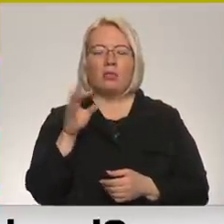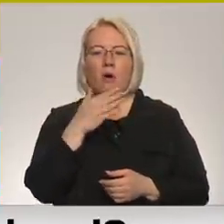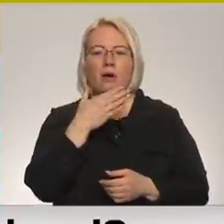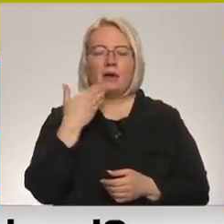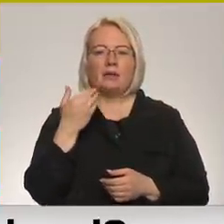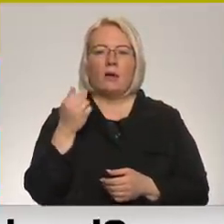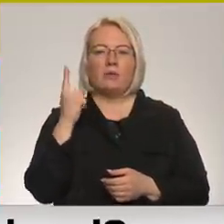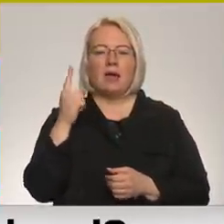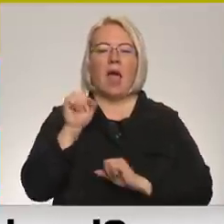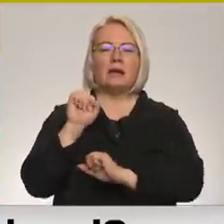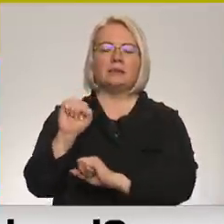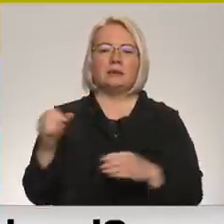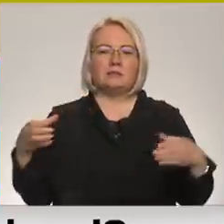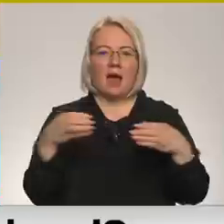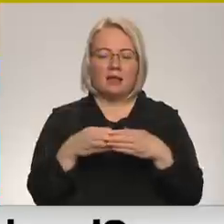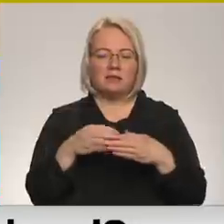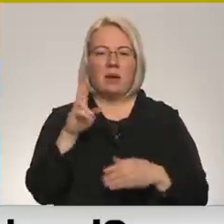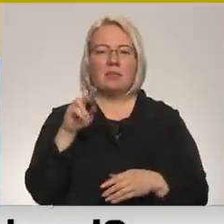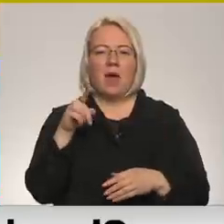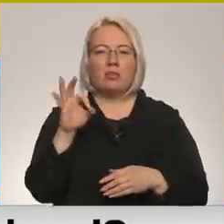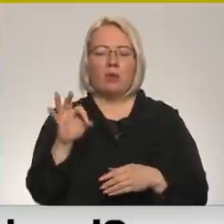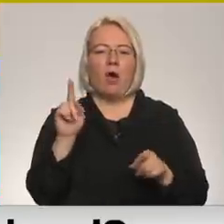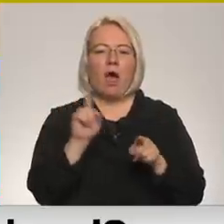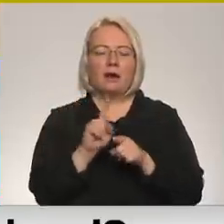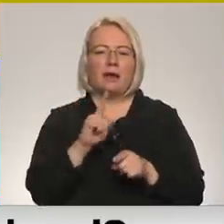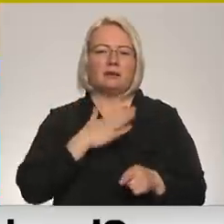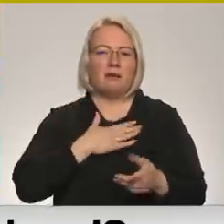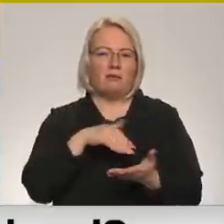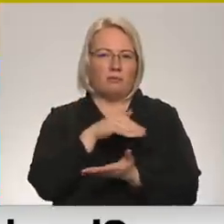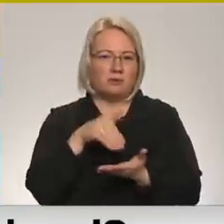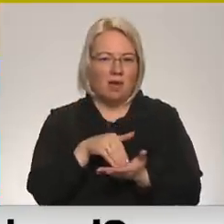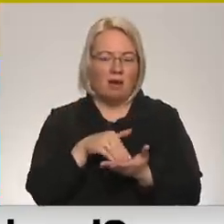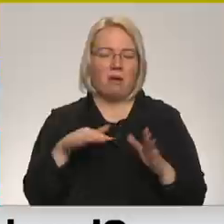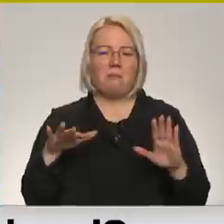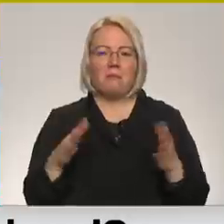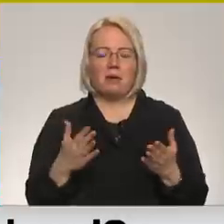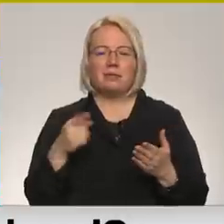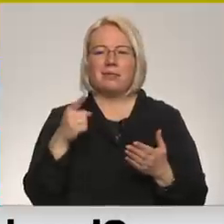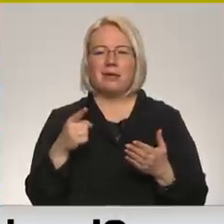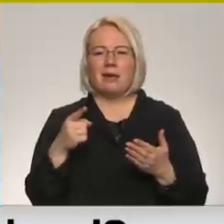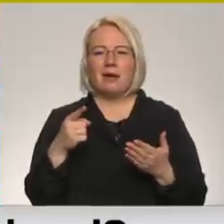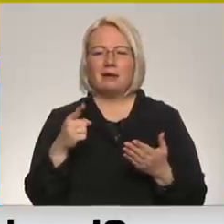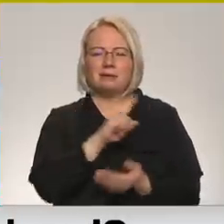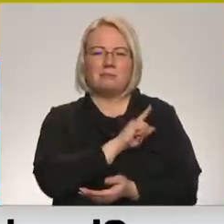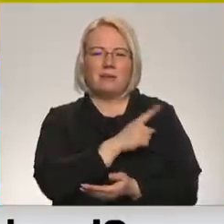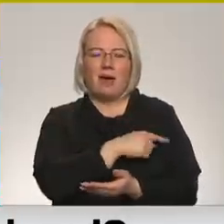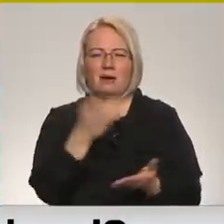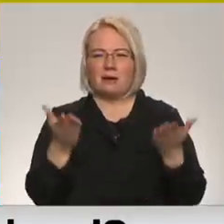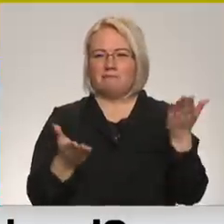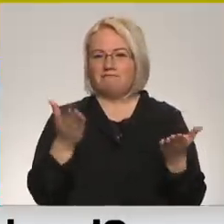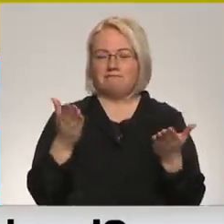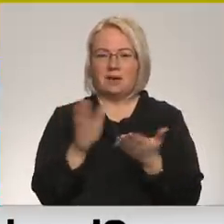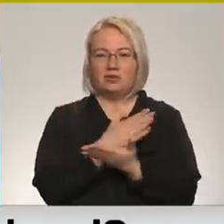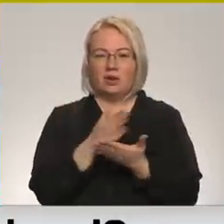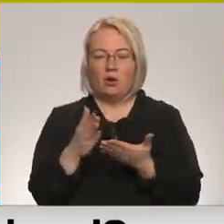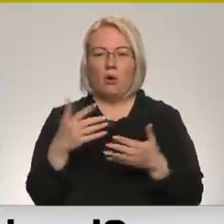faktiski arī iestājās pozā un pozīcijā. Bet tie samēri tomēr ir atšķirīgi. Krievija ļoti labi apzinās, ka